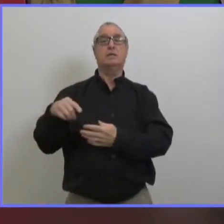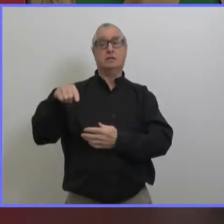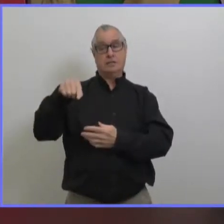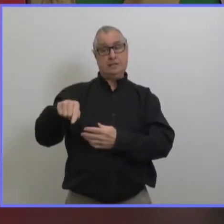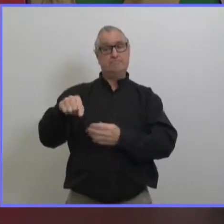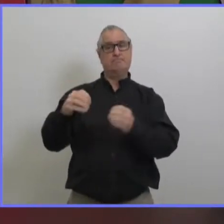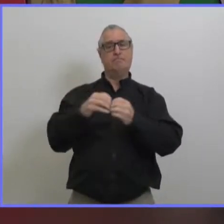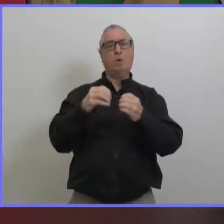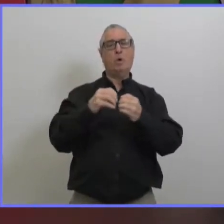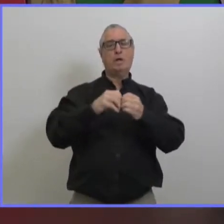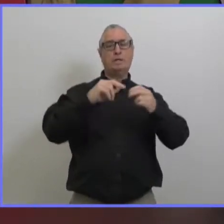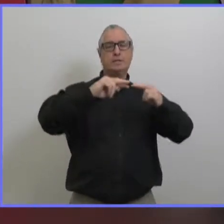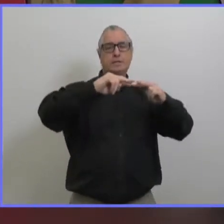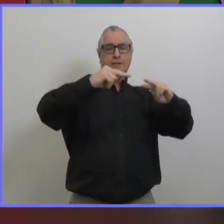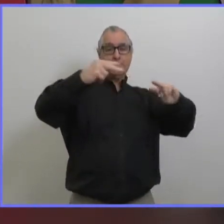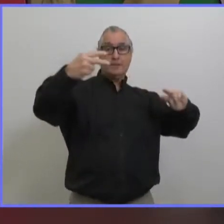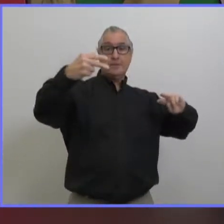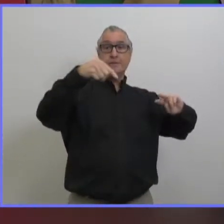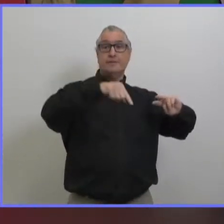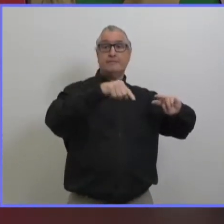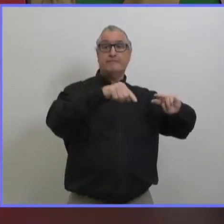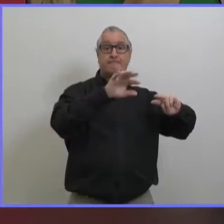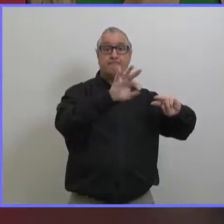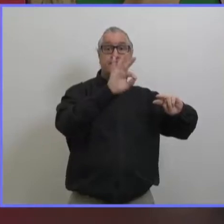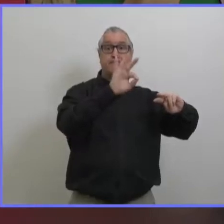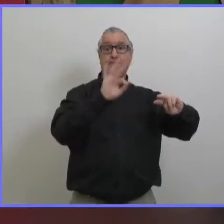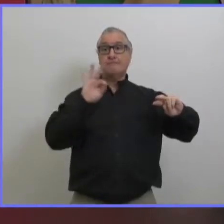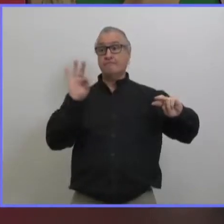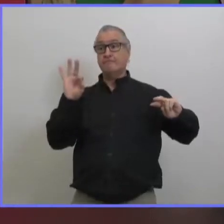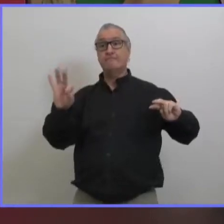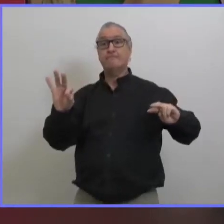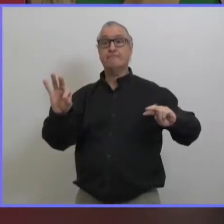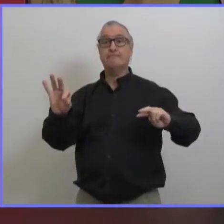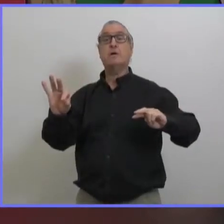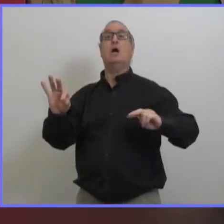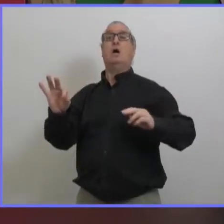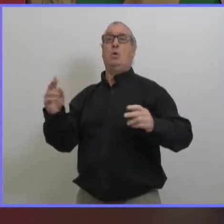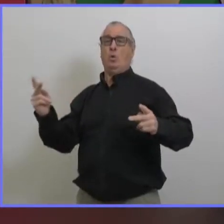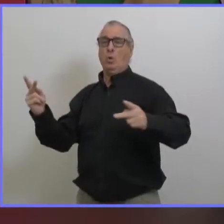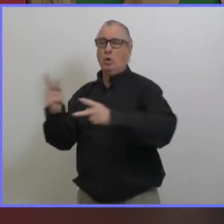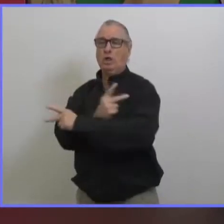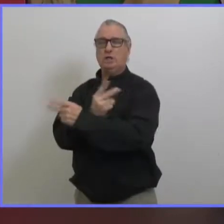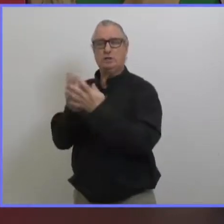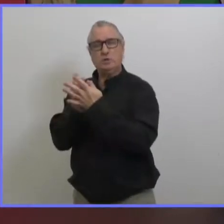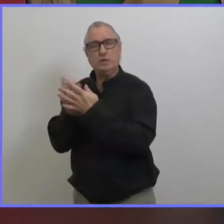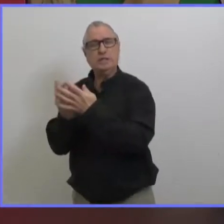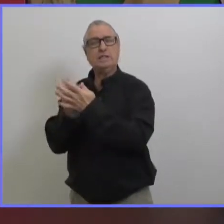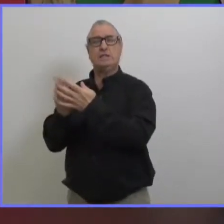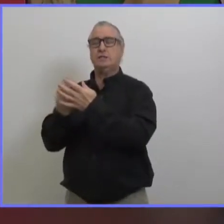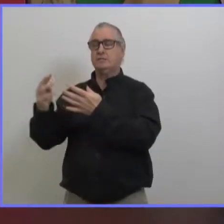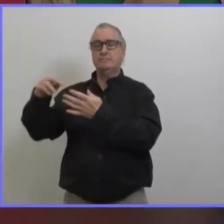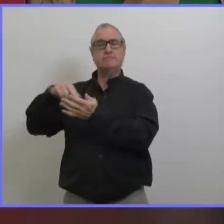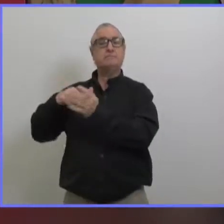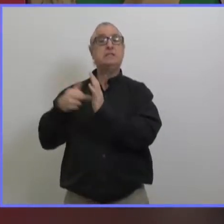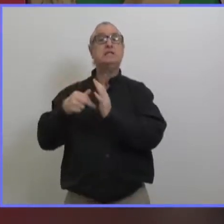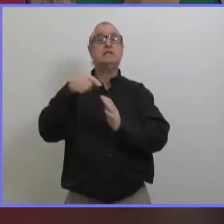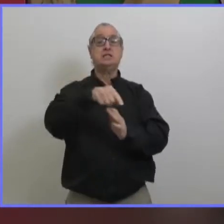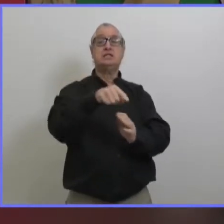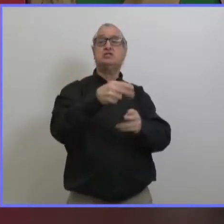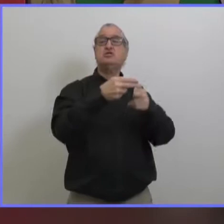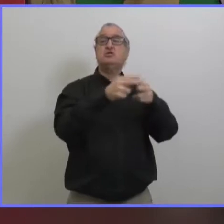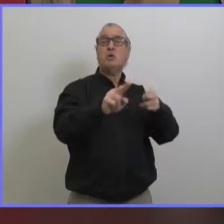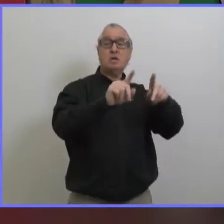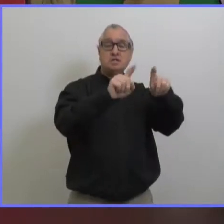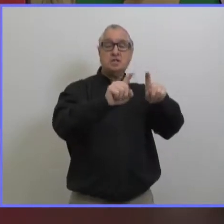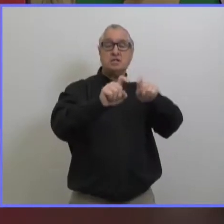cartographie génomique du virus donc c'est comme une empreinte digitale alors on ne va pas envoyer tous les échantillons positifs au